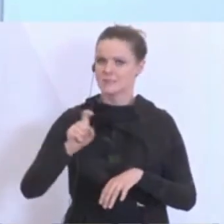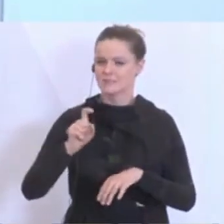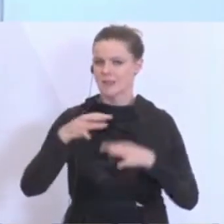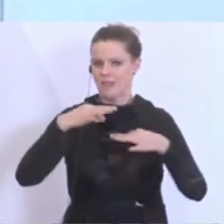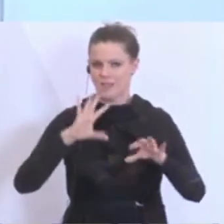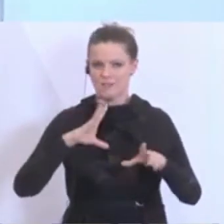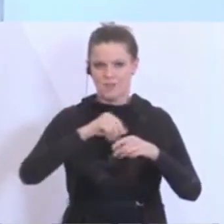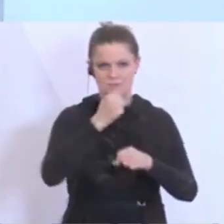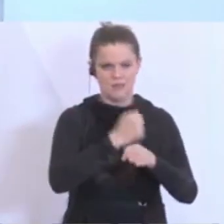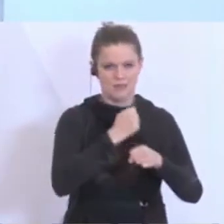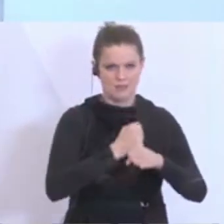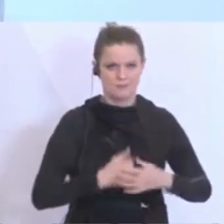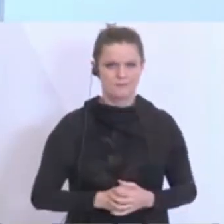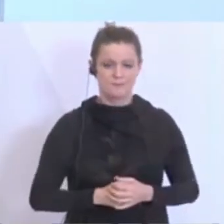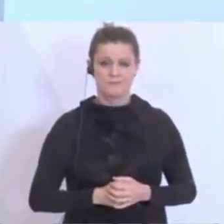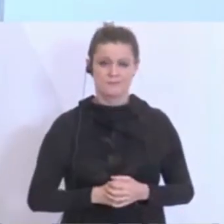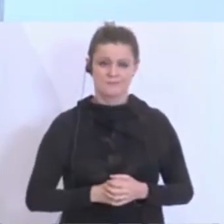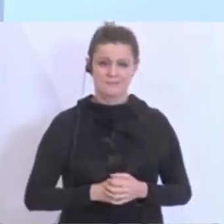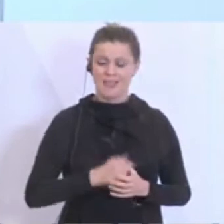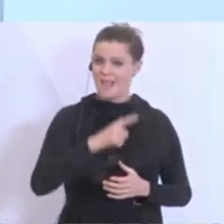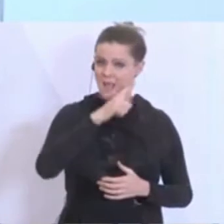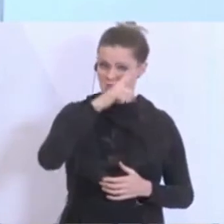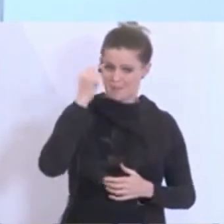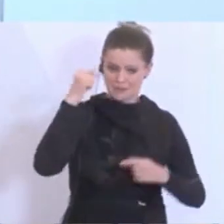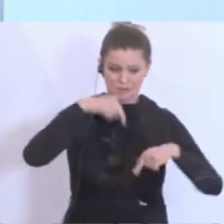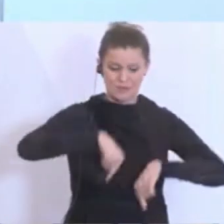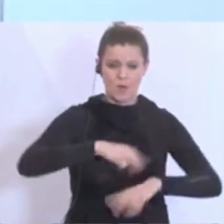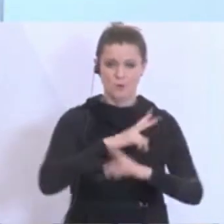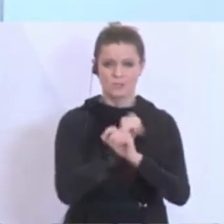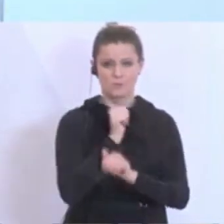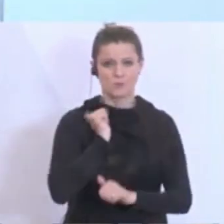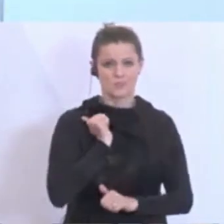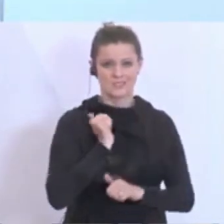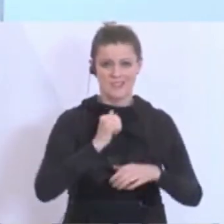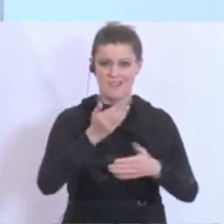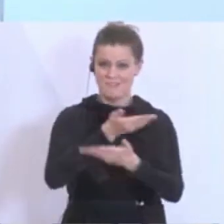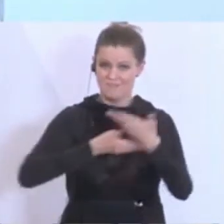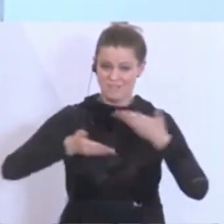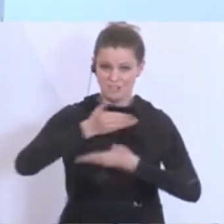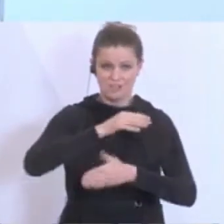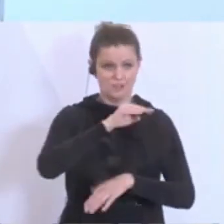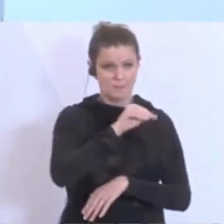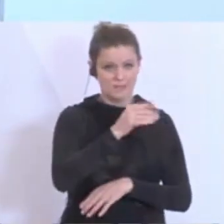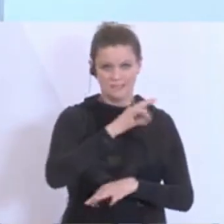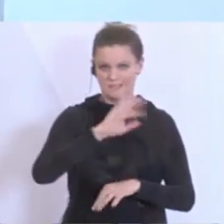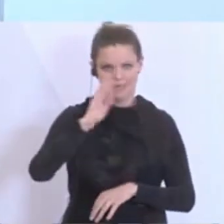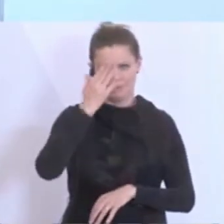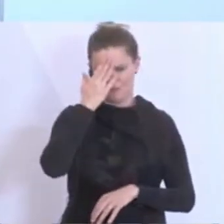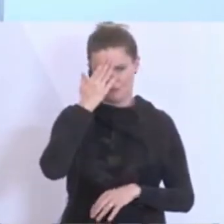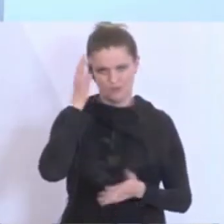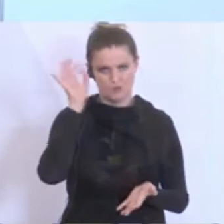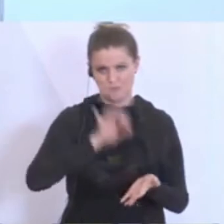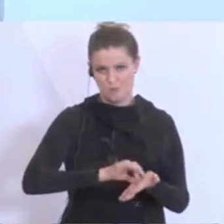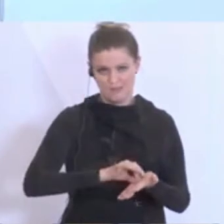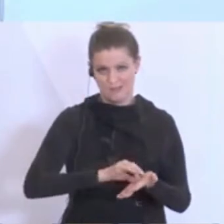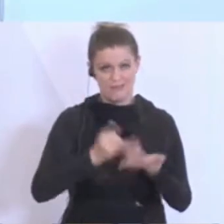der Verantwortungsbereich, die Bedeutung des österreichischen Bundesheeres in der Wirtschaft und unserer Miliz sehr bewusst wird. Es